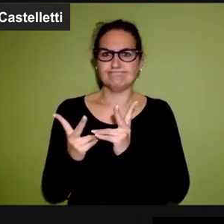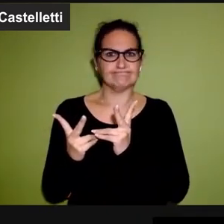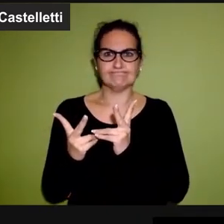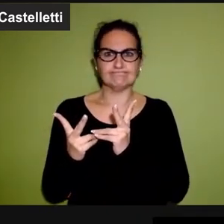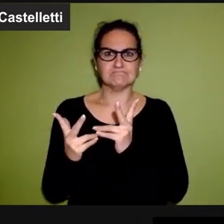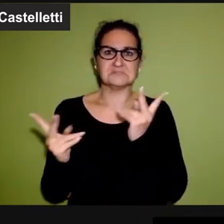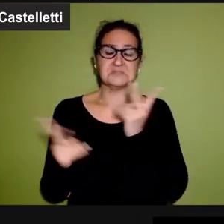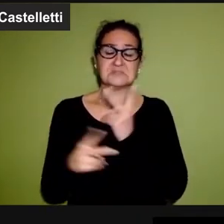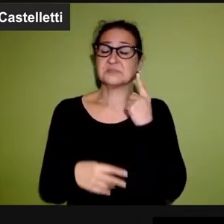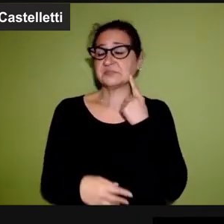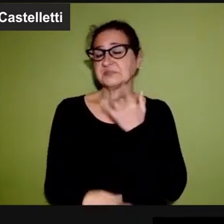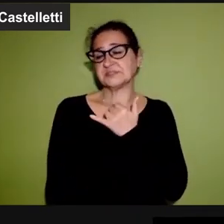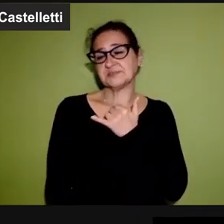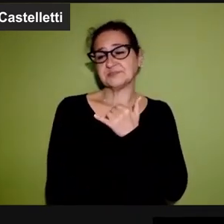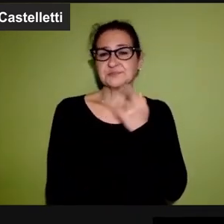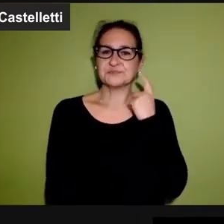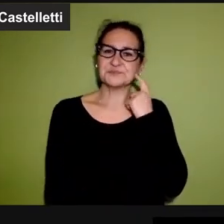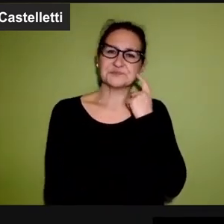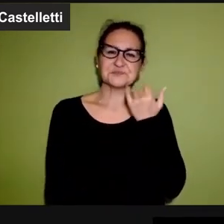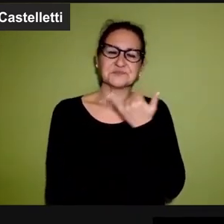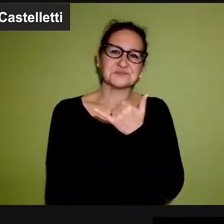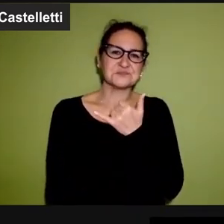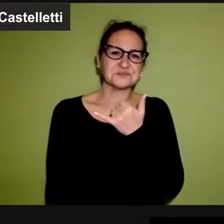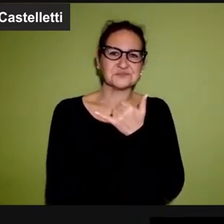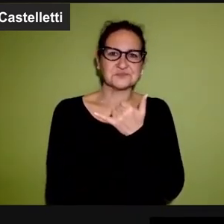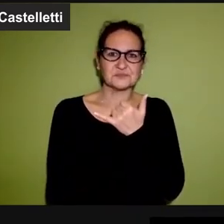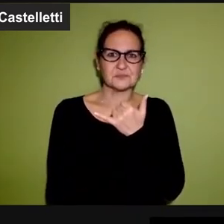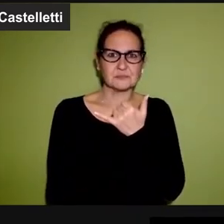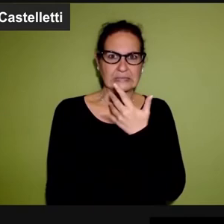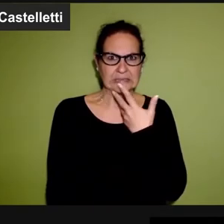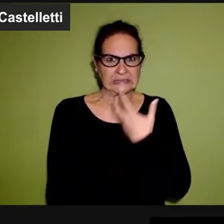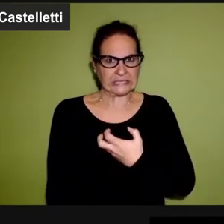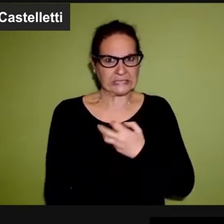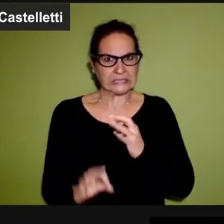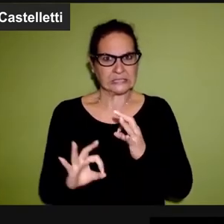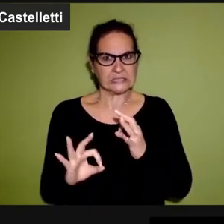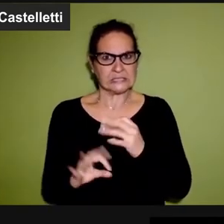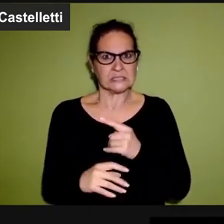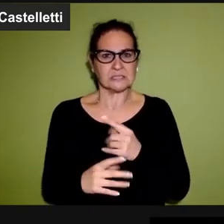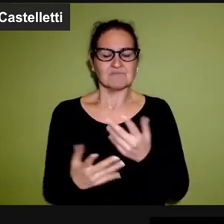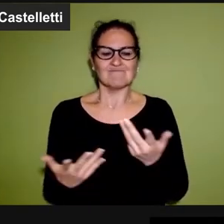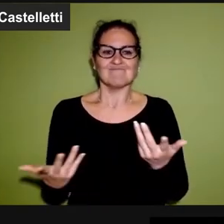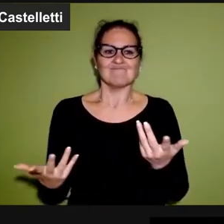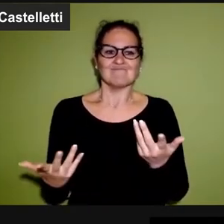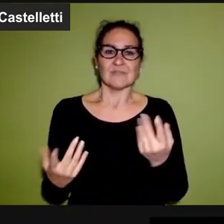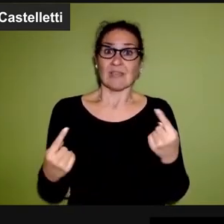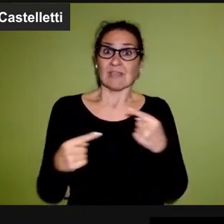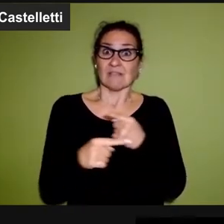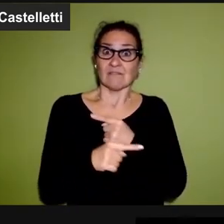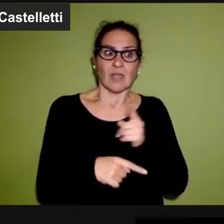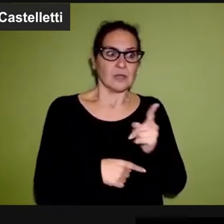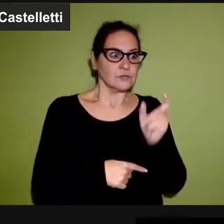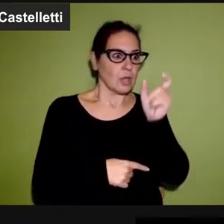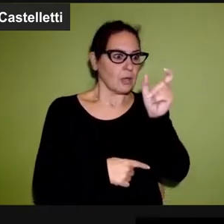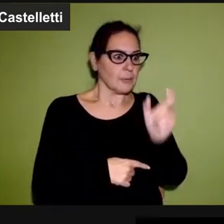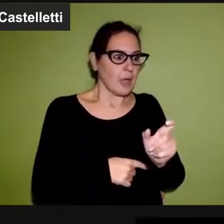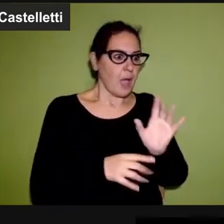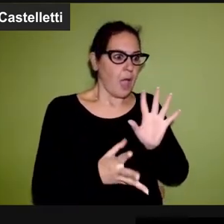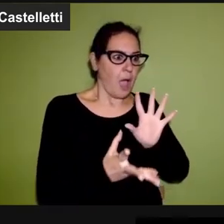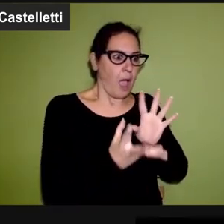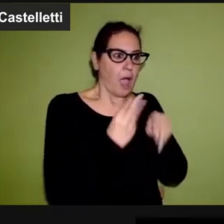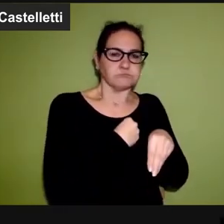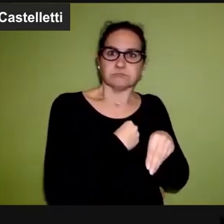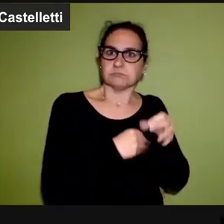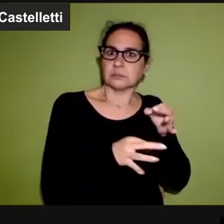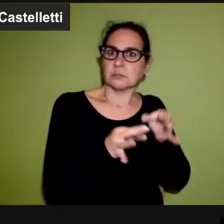ormai uno non lo sente neanche più sostanzialmente, è triste però è così, mentre invece questa